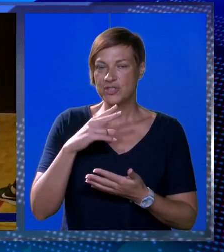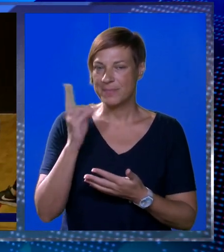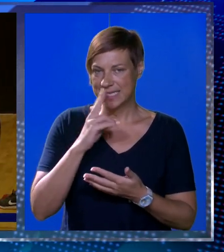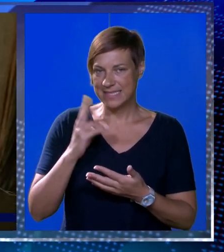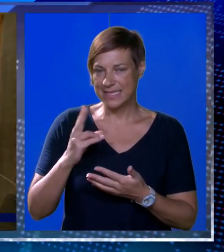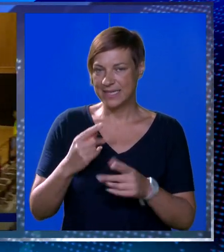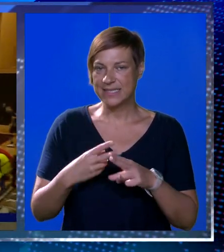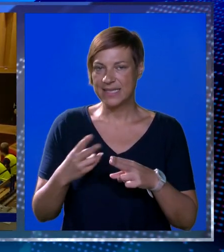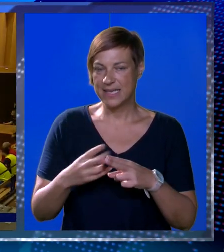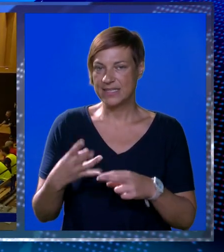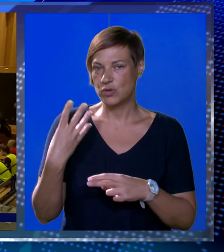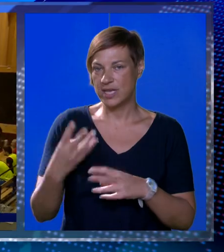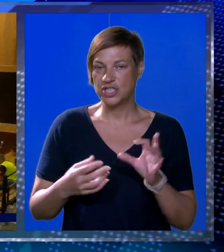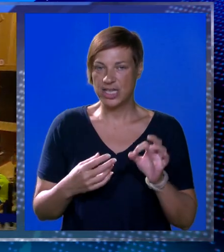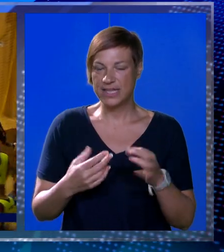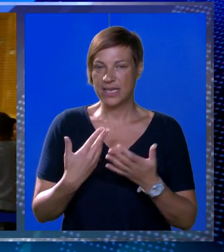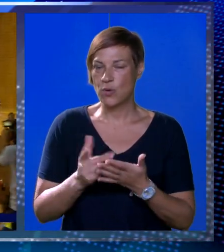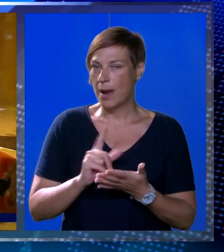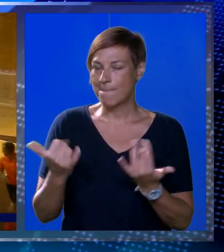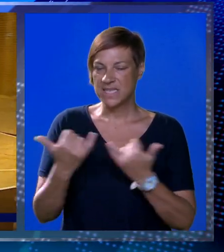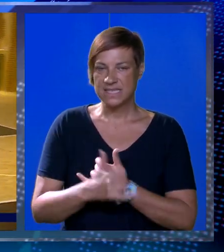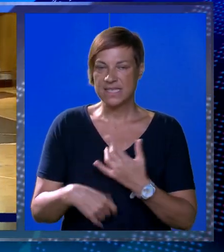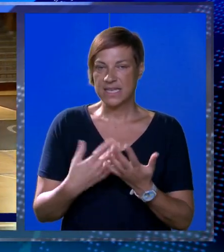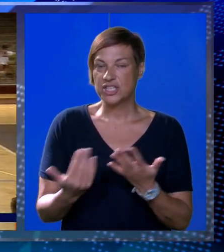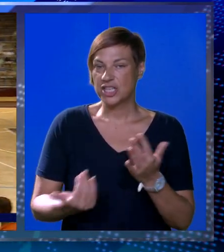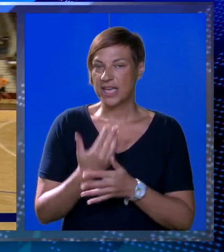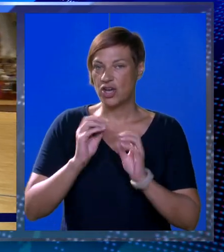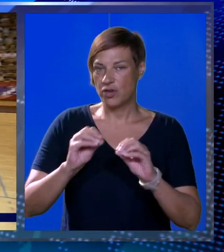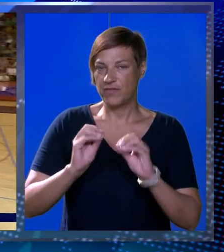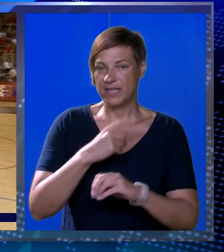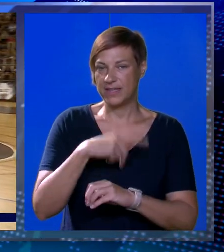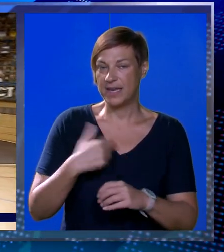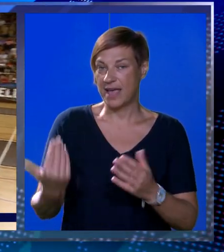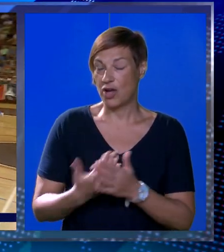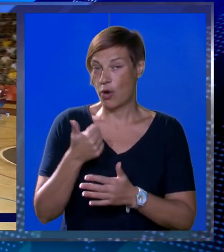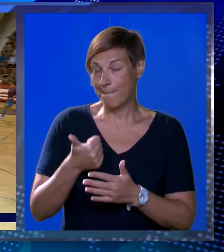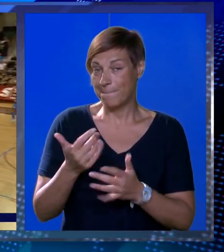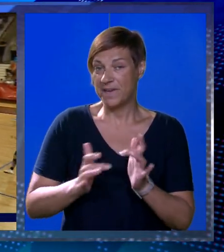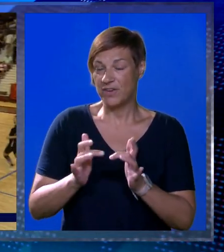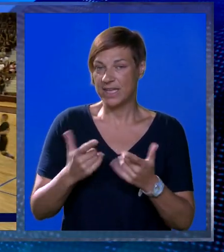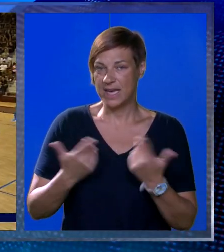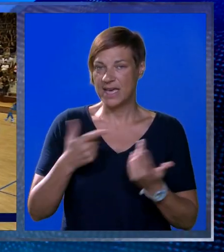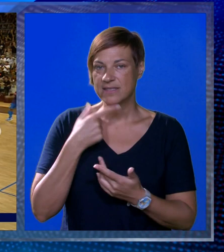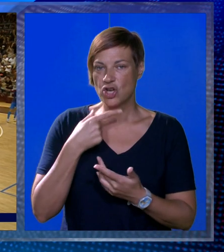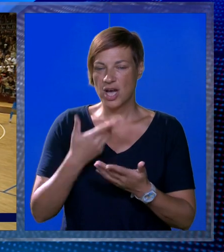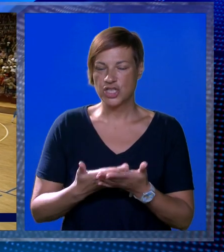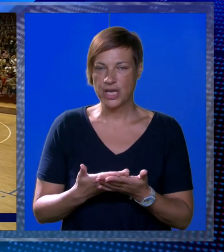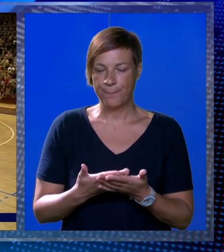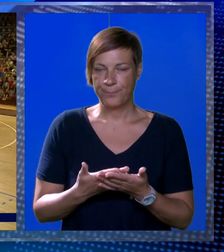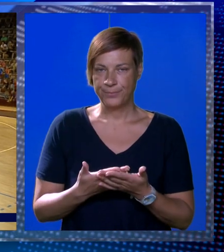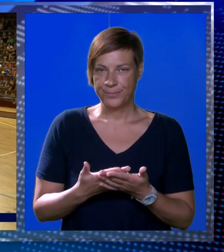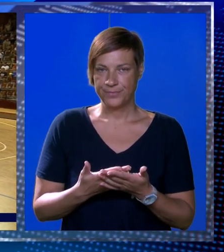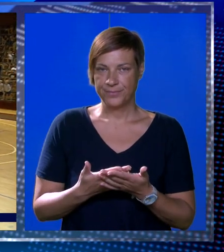šibenske crnice rezultatski 4-0 bez greške a novi trener nakon debitanskog nastupa jasno ističe.